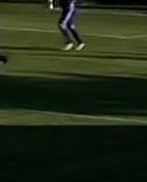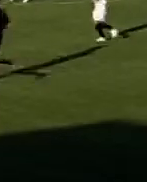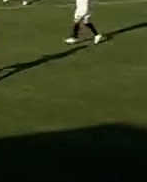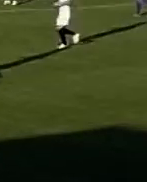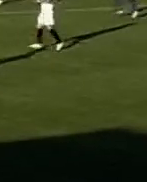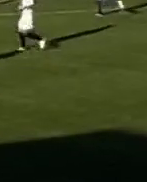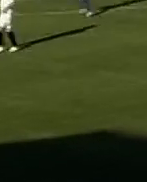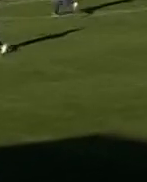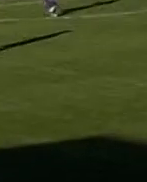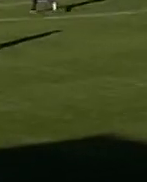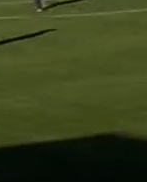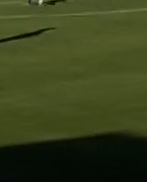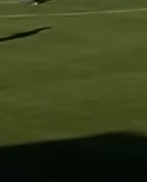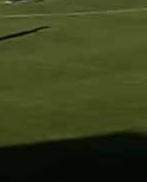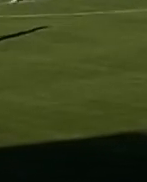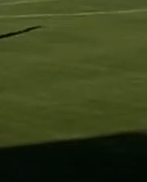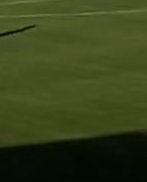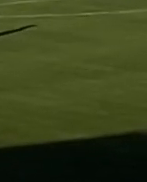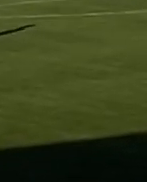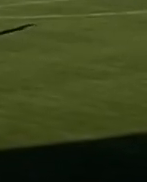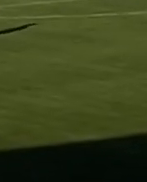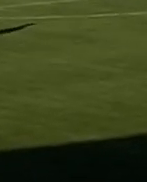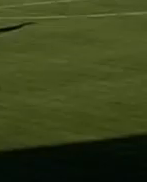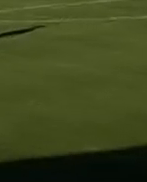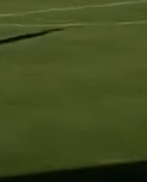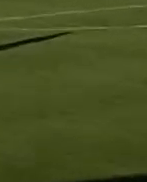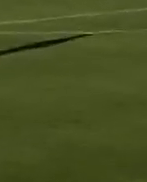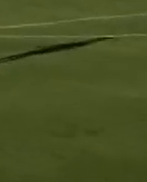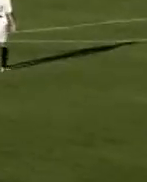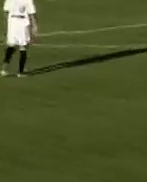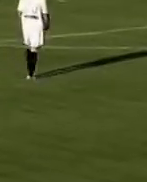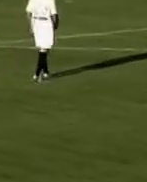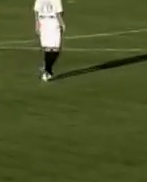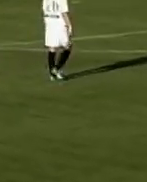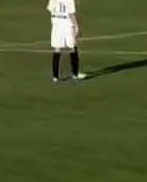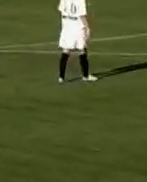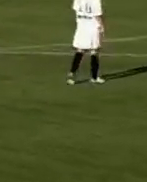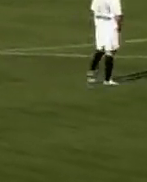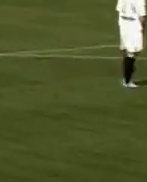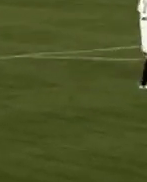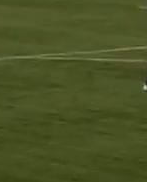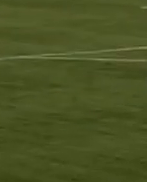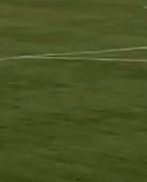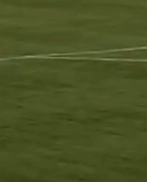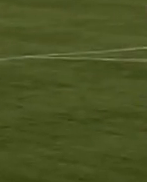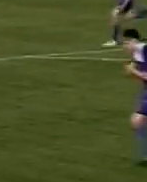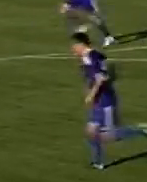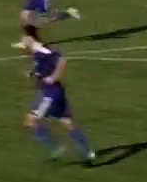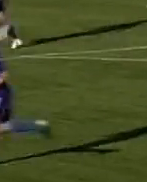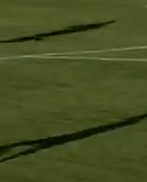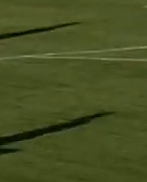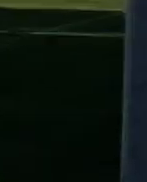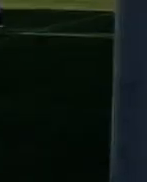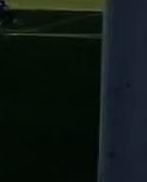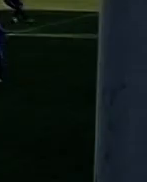Не забуваєш ти, забуває тобі. На 31 хвилині після флангової атаки Кременя досвідчений Юрій Слабиши відкрив рахунок 0